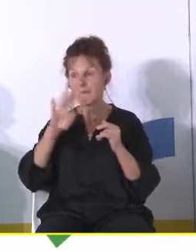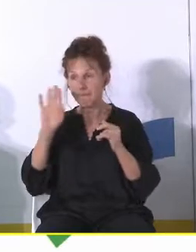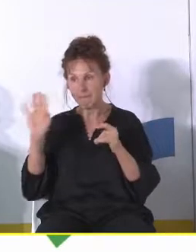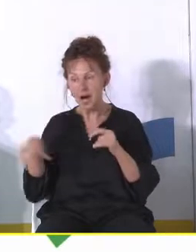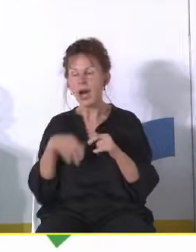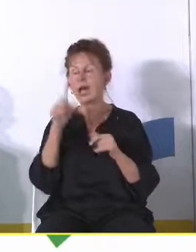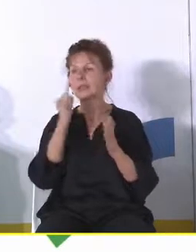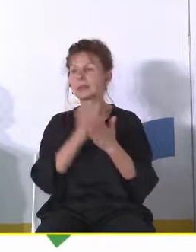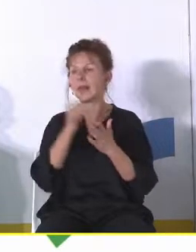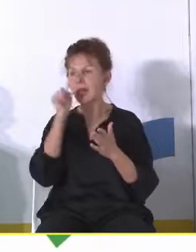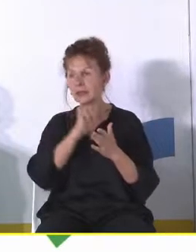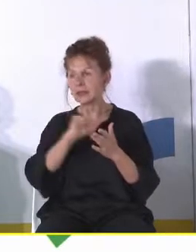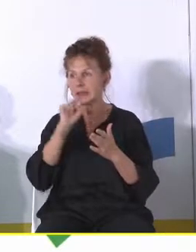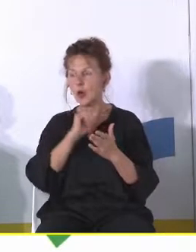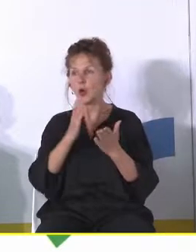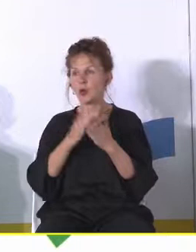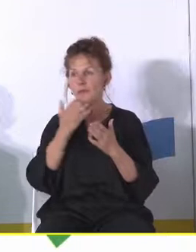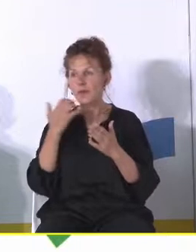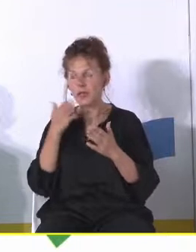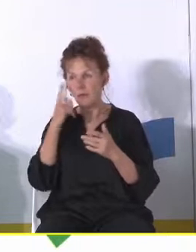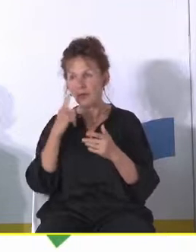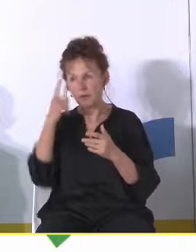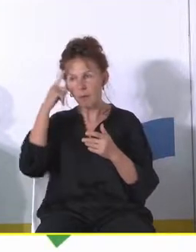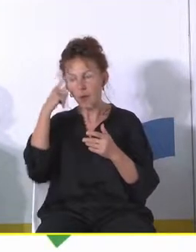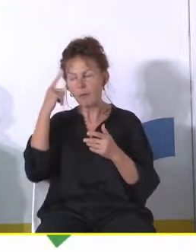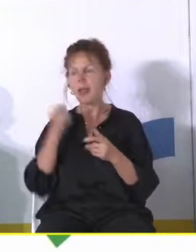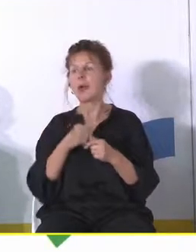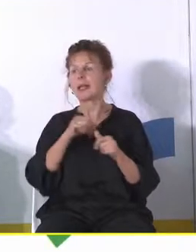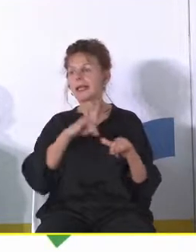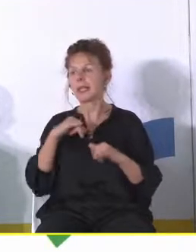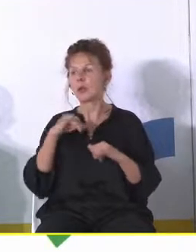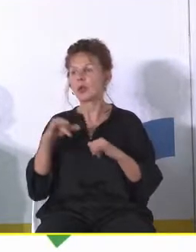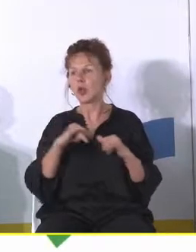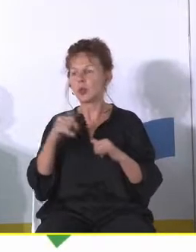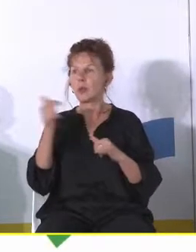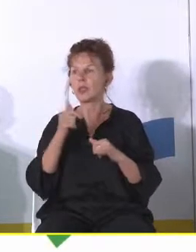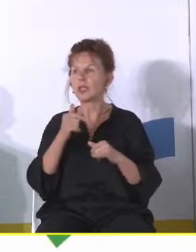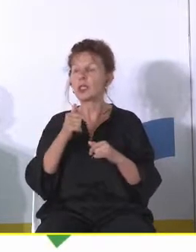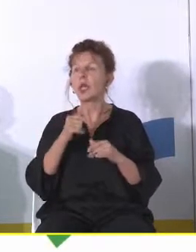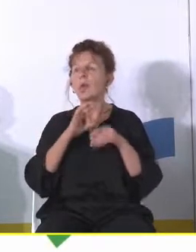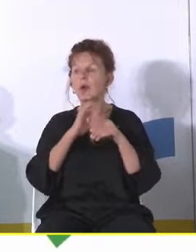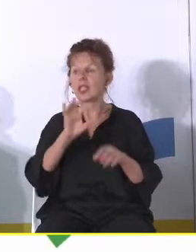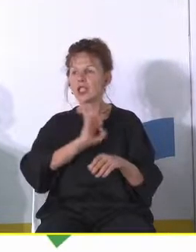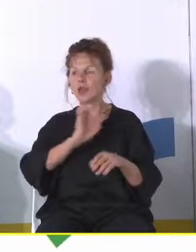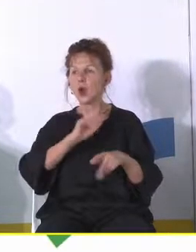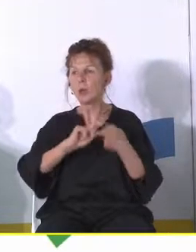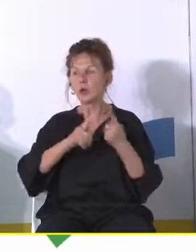seniorami ale mówiłem wspominałem o tym że samorządy powinny prowadzić swoją politykę prorodzinną